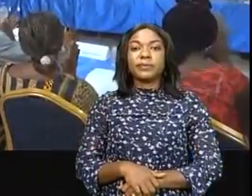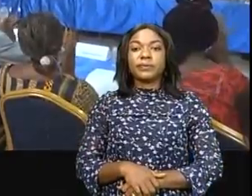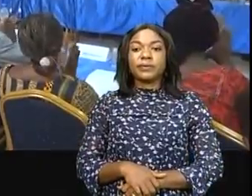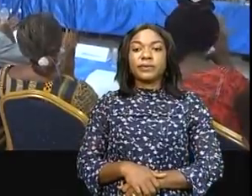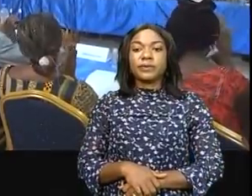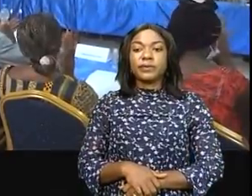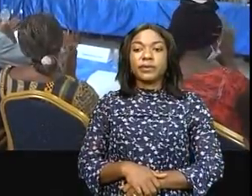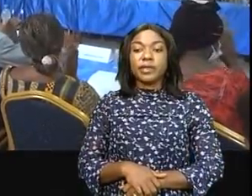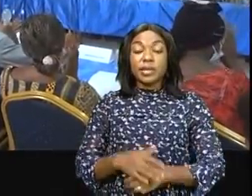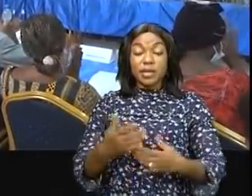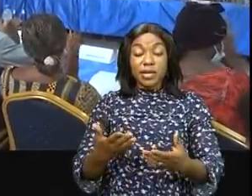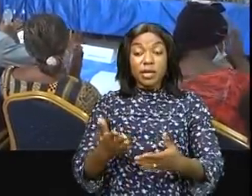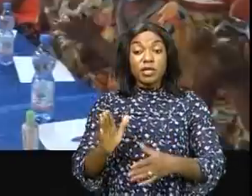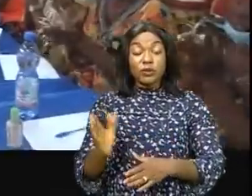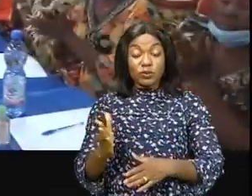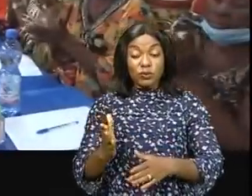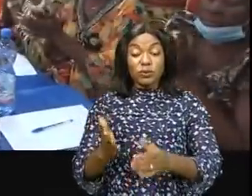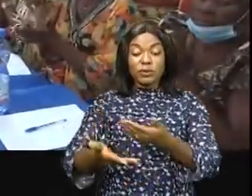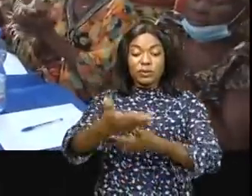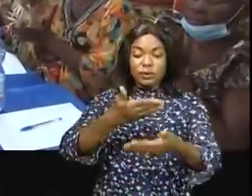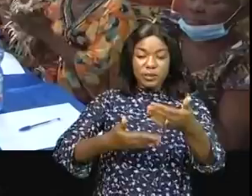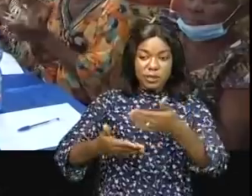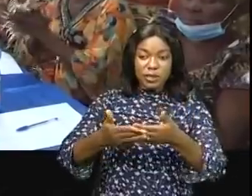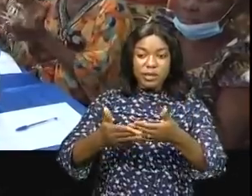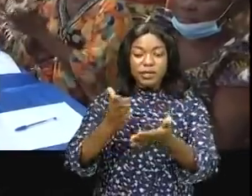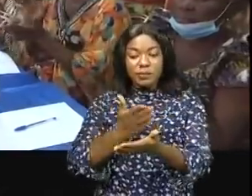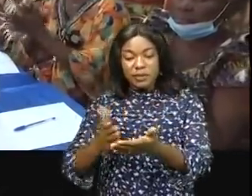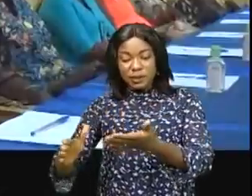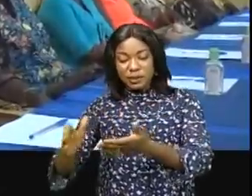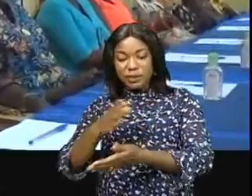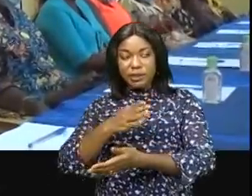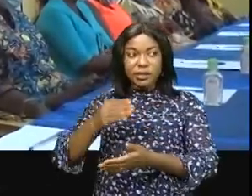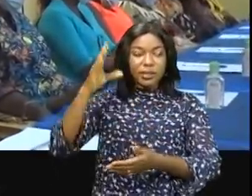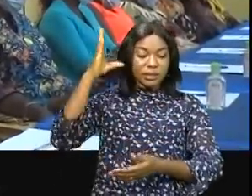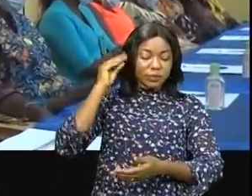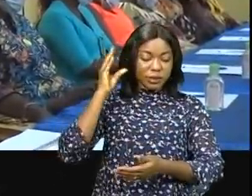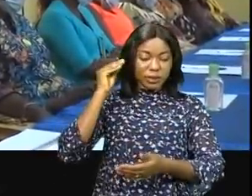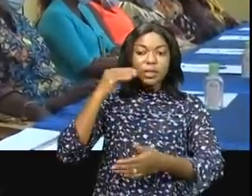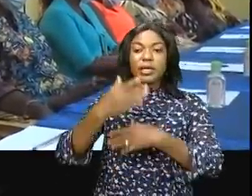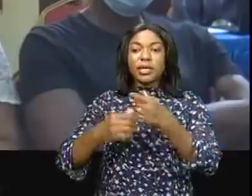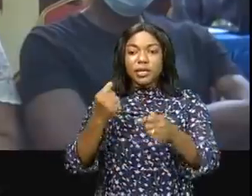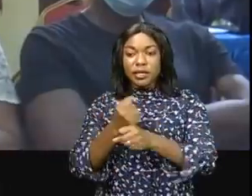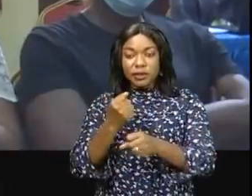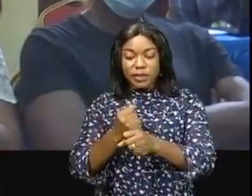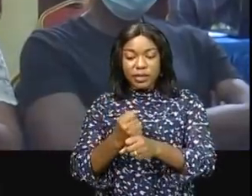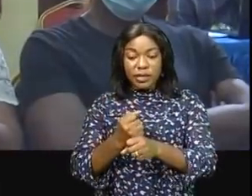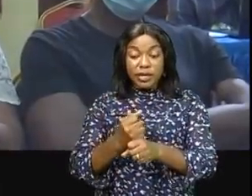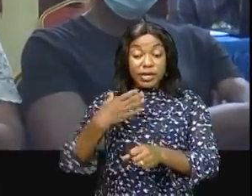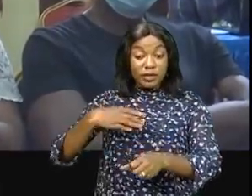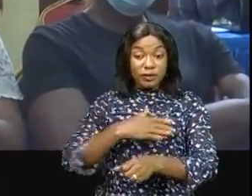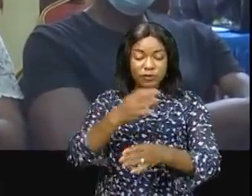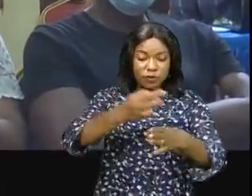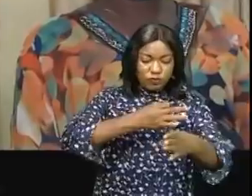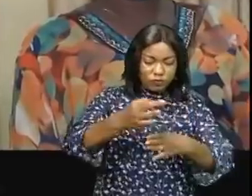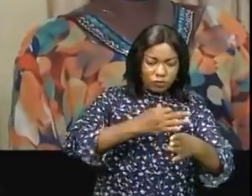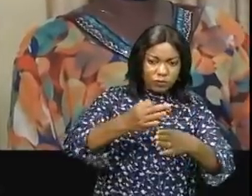C'est une matinée d'échange et de partage d'expérience des femmes paysannes évoluant dans les secteurs informels. Ces femmes ont été formées